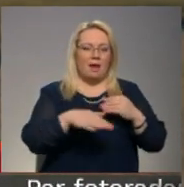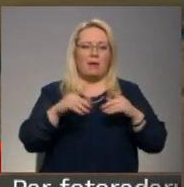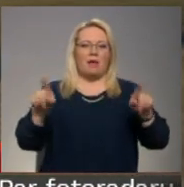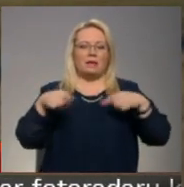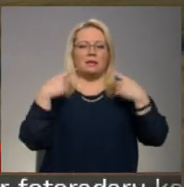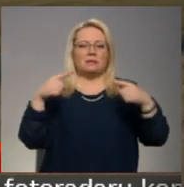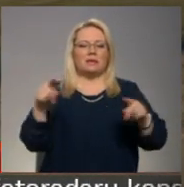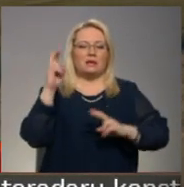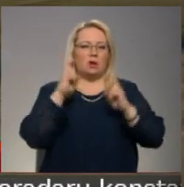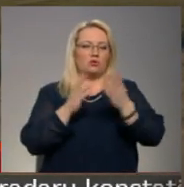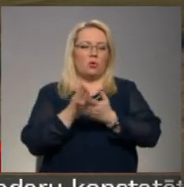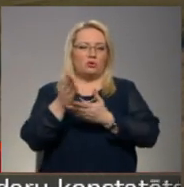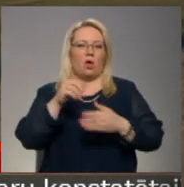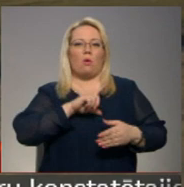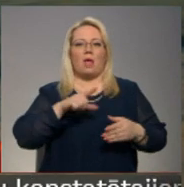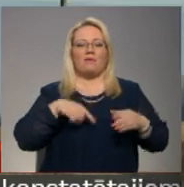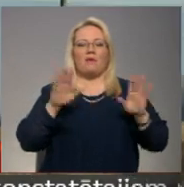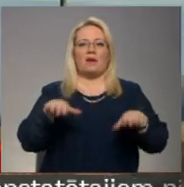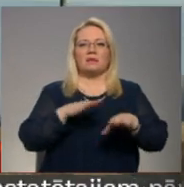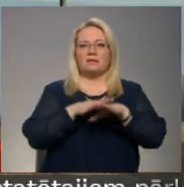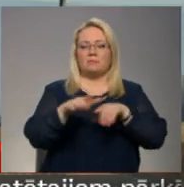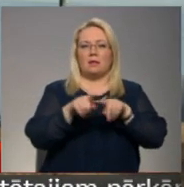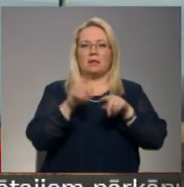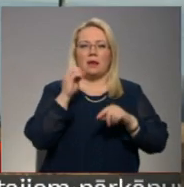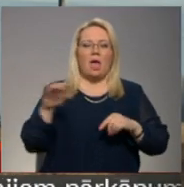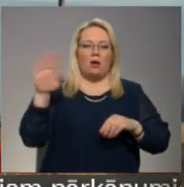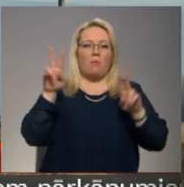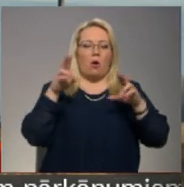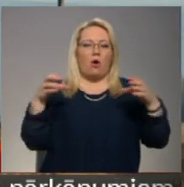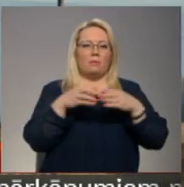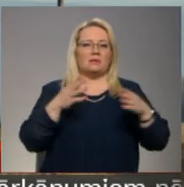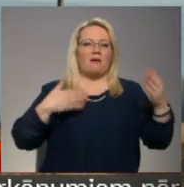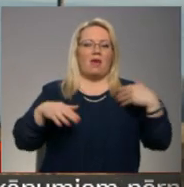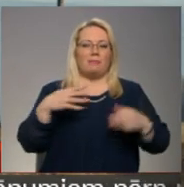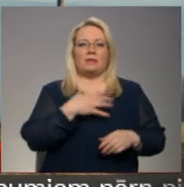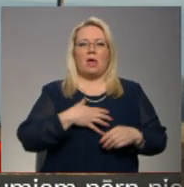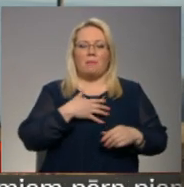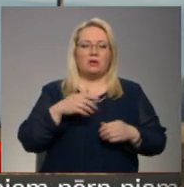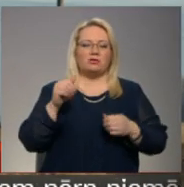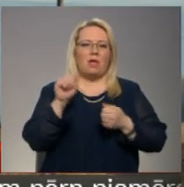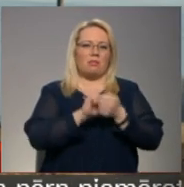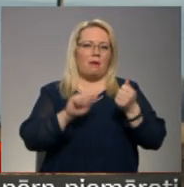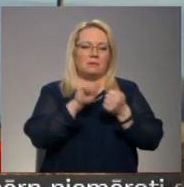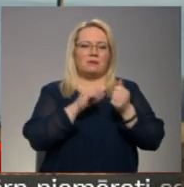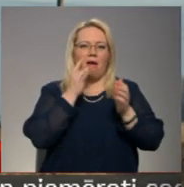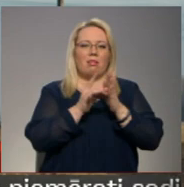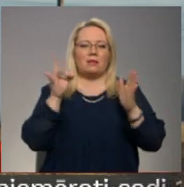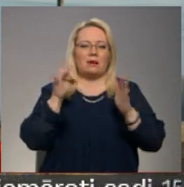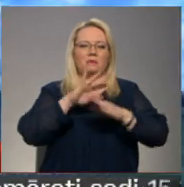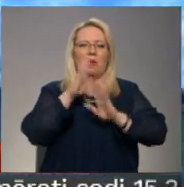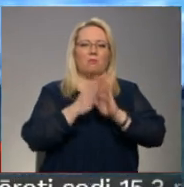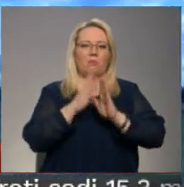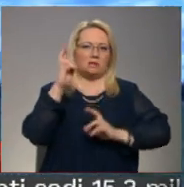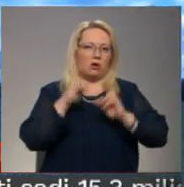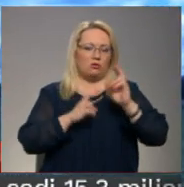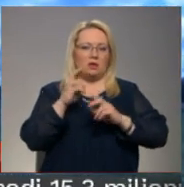nozars, un tādījādi Latvija varēšot izpildīt arī Eiropas komisijas vēlmas nepieciešamā zaļās enerģijas apjomas ražošanai.